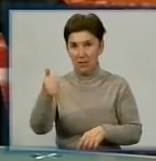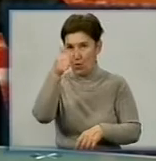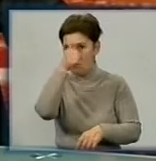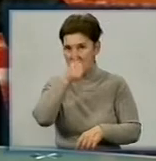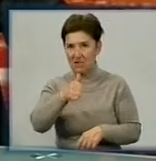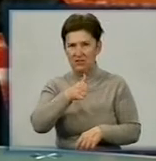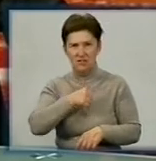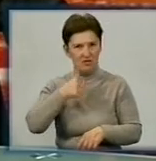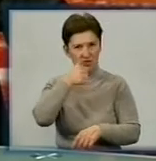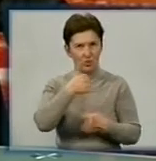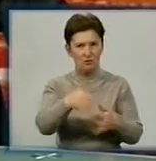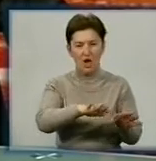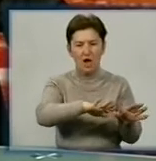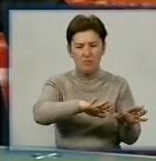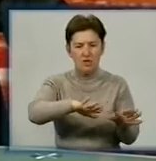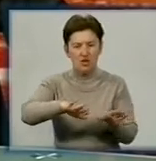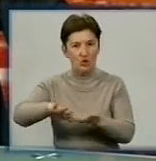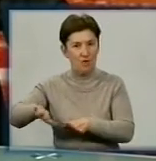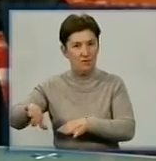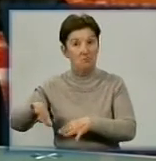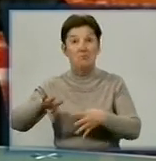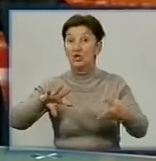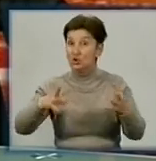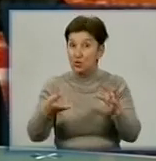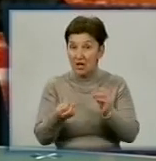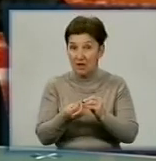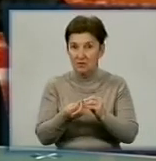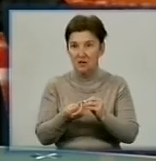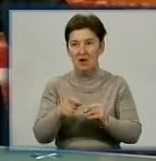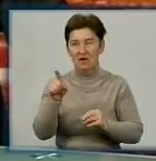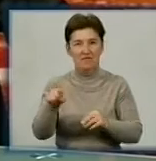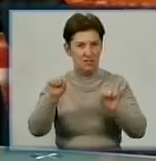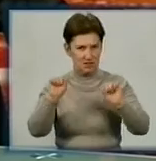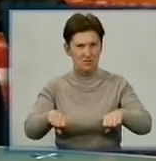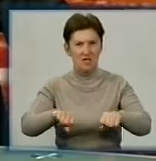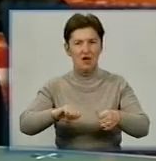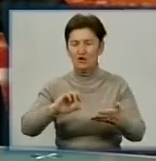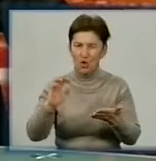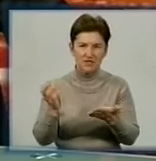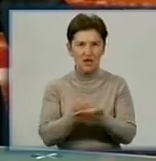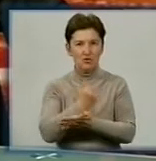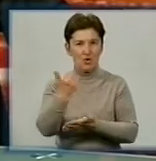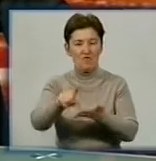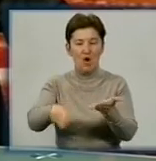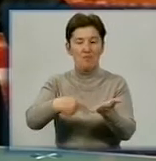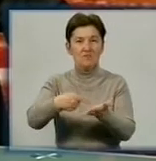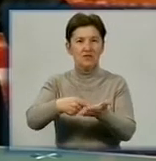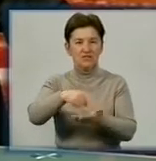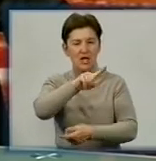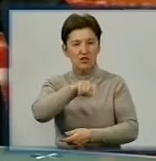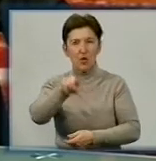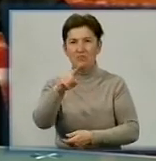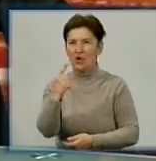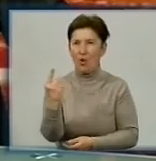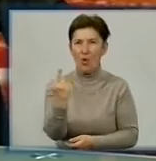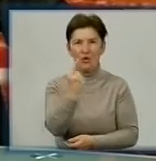і років, як вже пішло результати, за це він зміг досягнути те, що його місто стало номер один в світі,